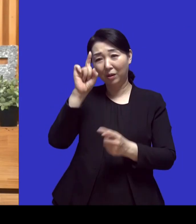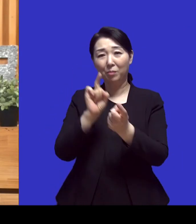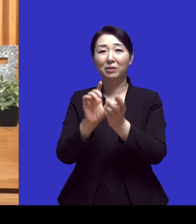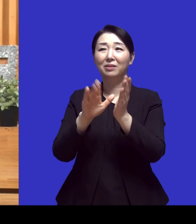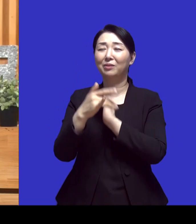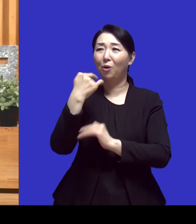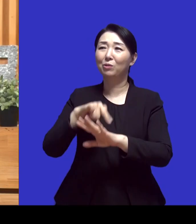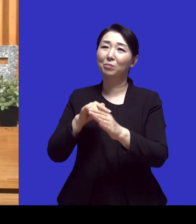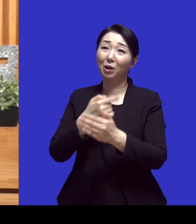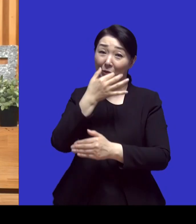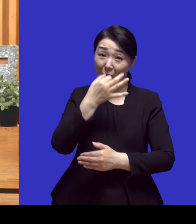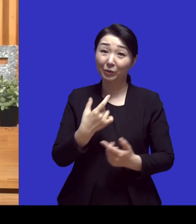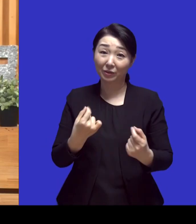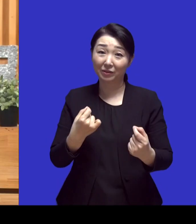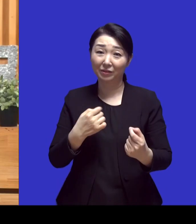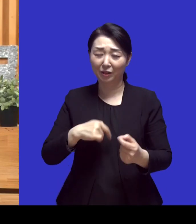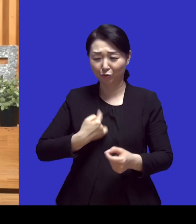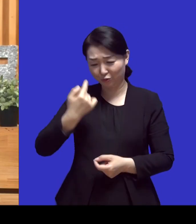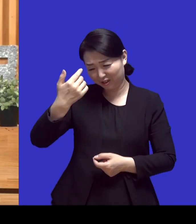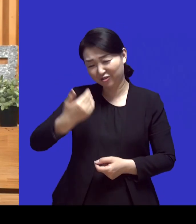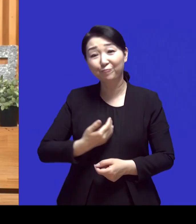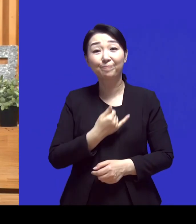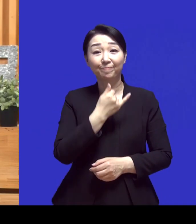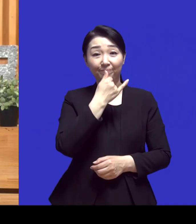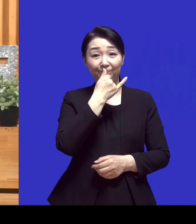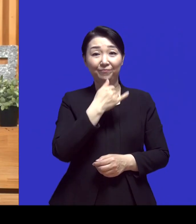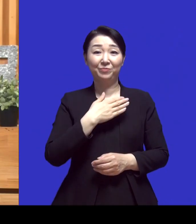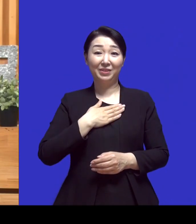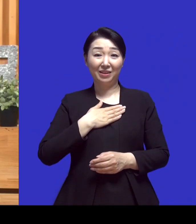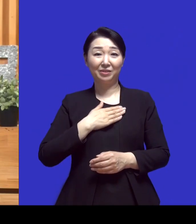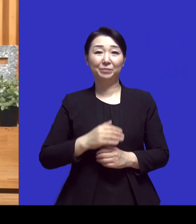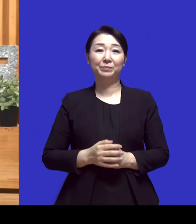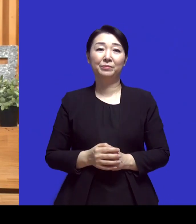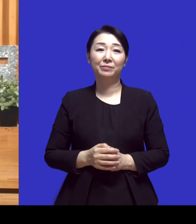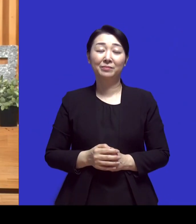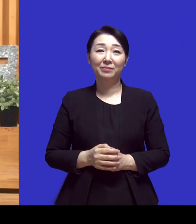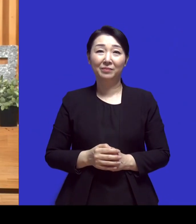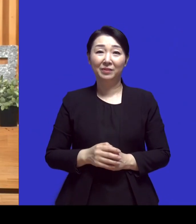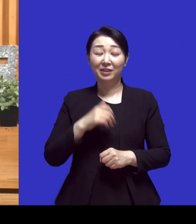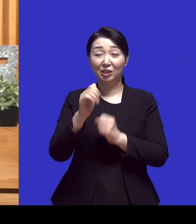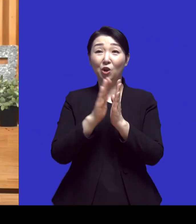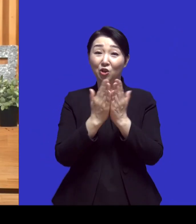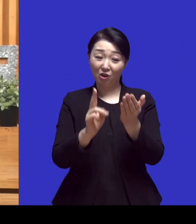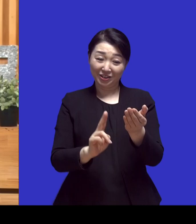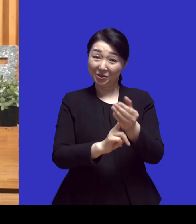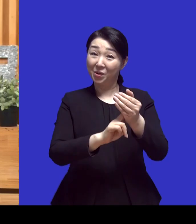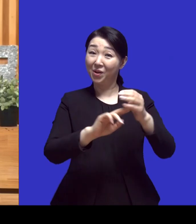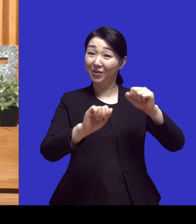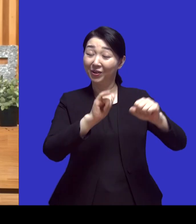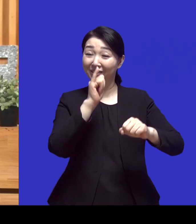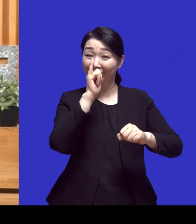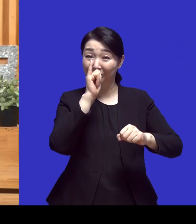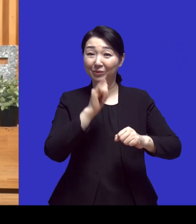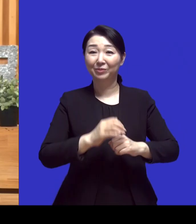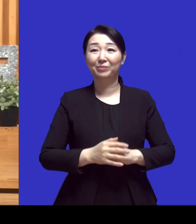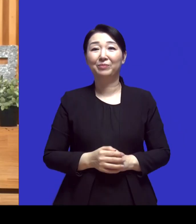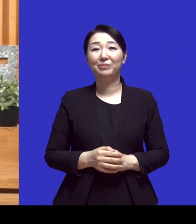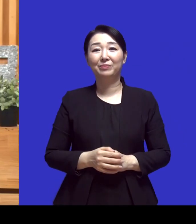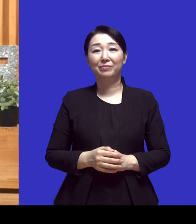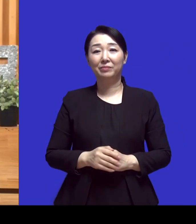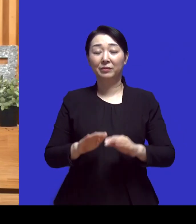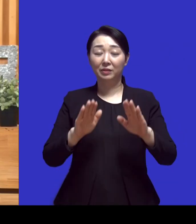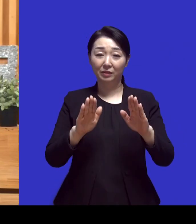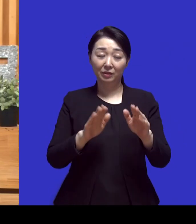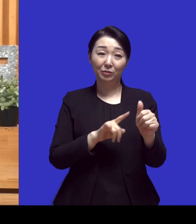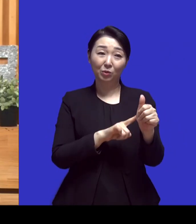저 자신에게도 굉장히 질문이 됐었는데 저는 분명 성경은 기적의 역사이기 때문에 지금